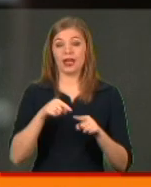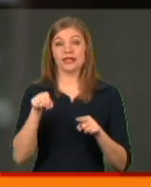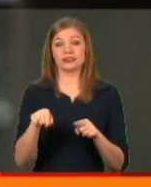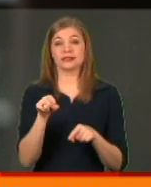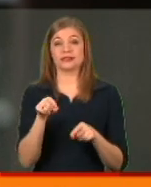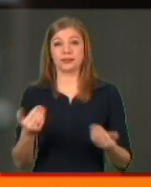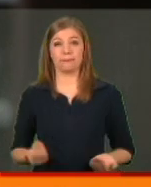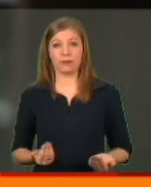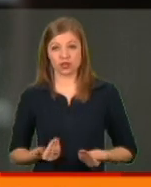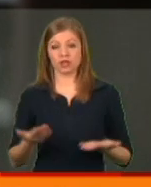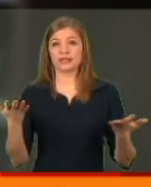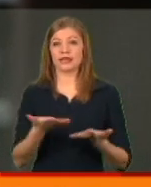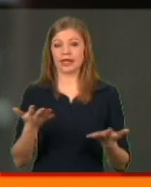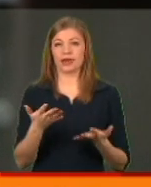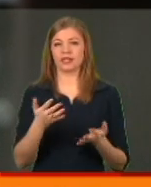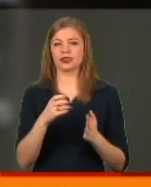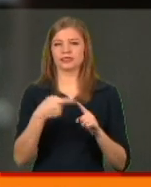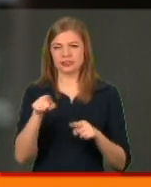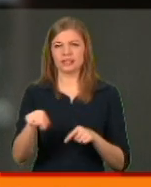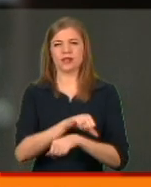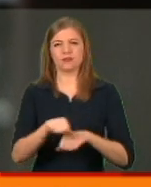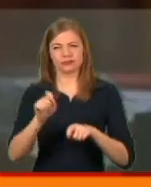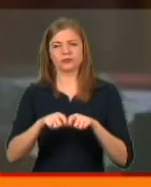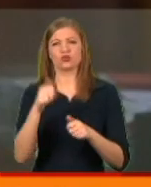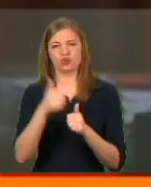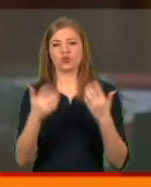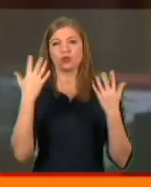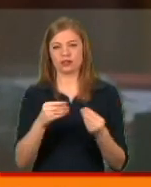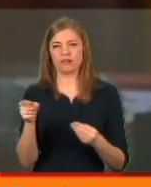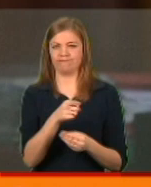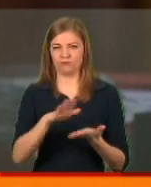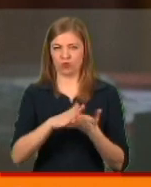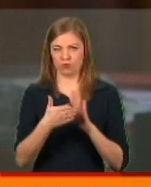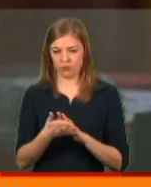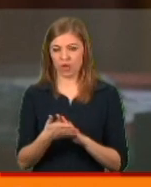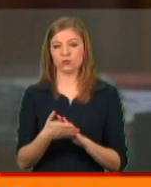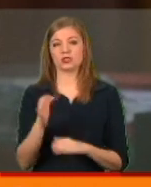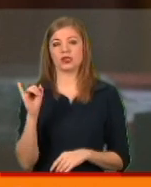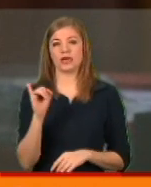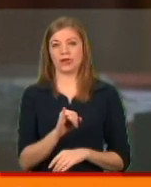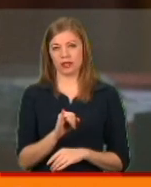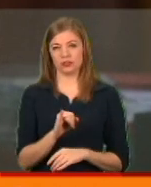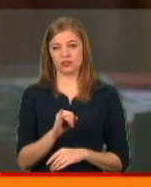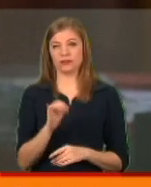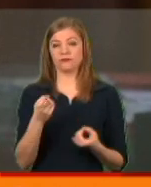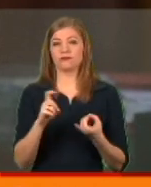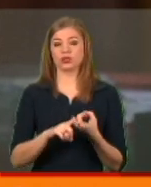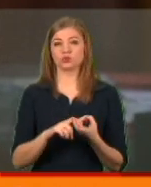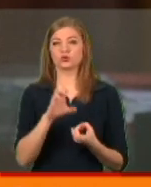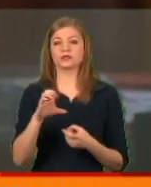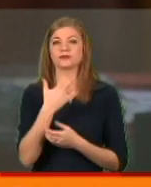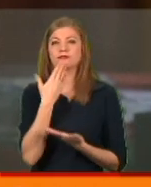прикордонних територій, які з цими митниками щодня співпрацюють, Вони домовляються і в зв'язку з